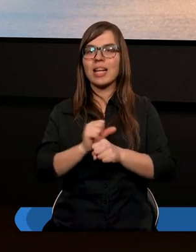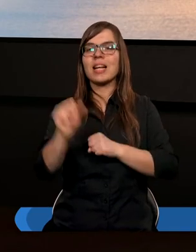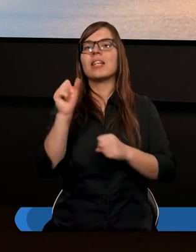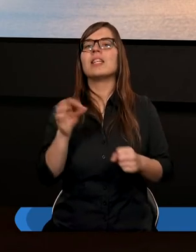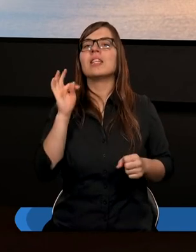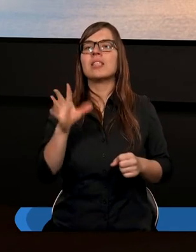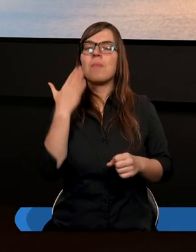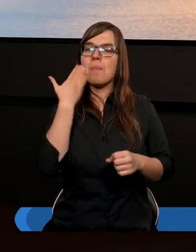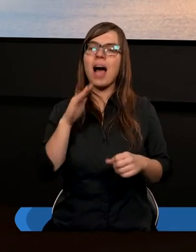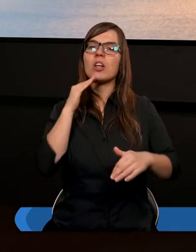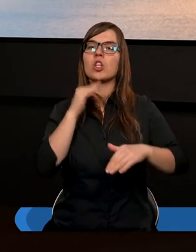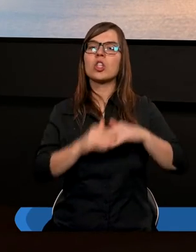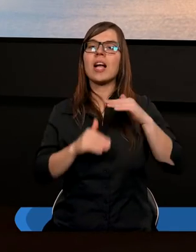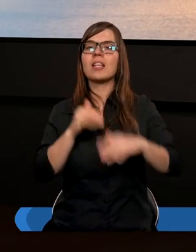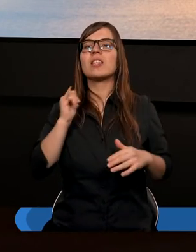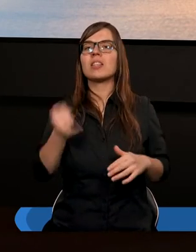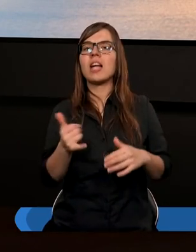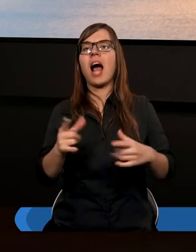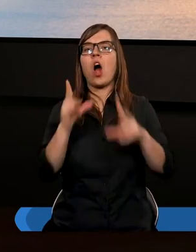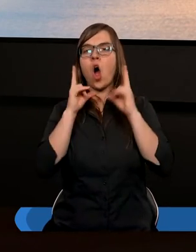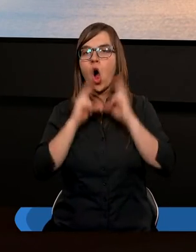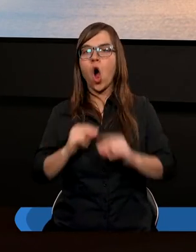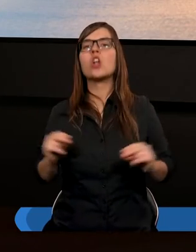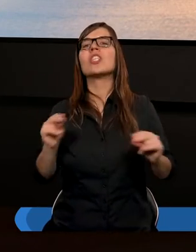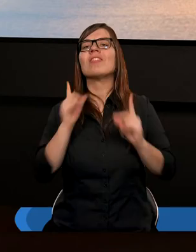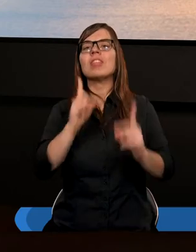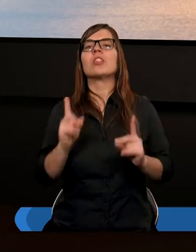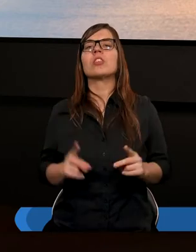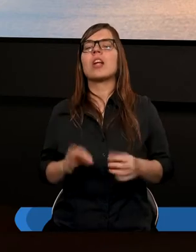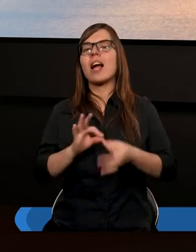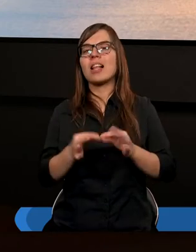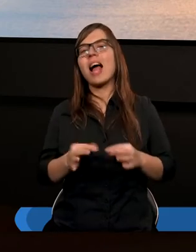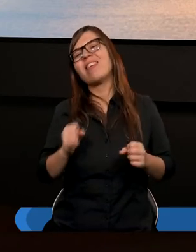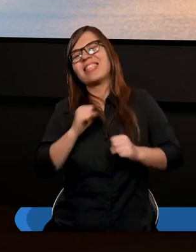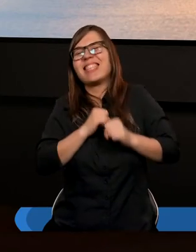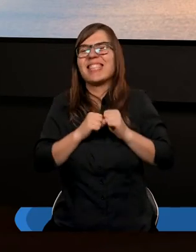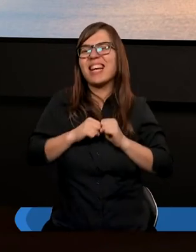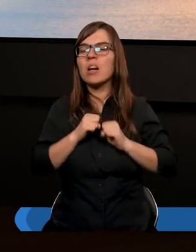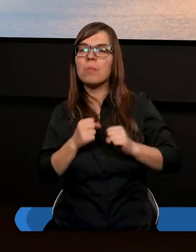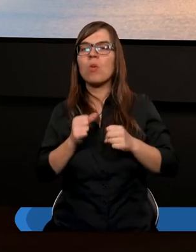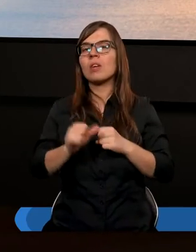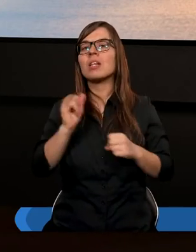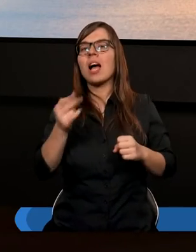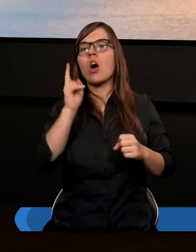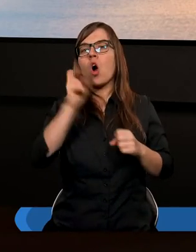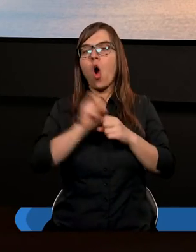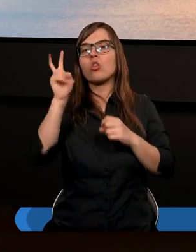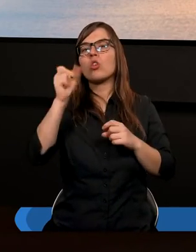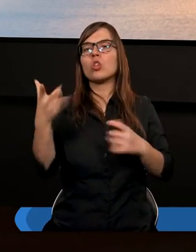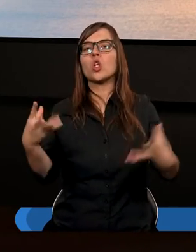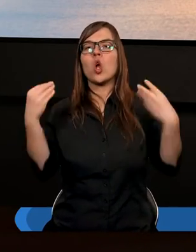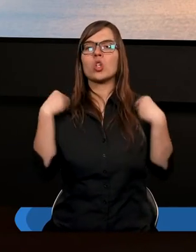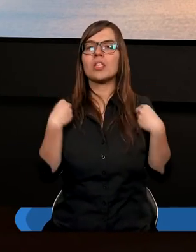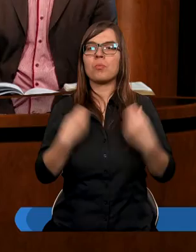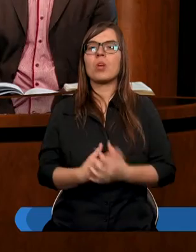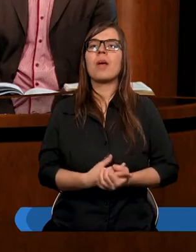bardziej szczęśliwi, jak oczywiście, no, nawet skrępowani jesteśmy, jak coś od kogoś otrzymujemy.